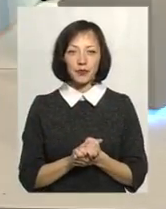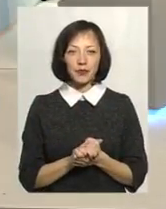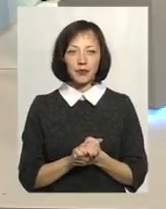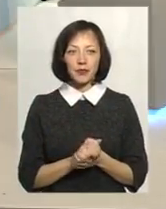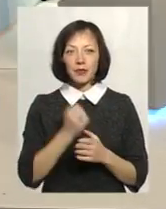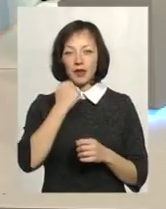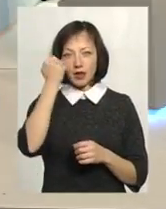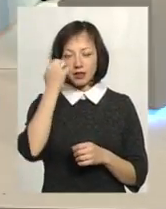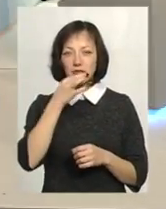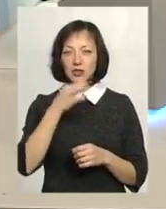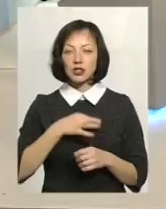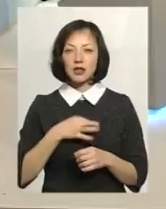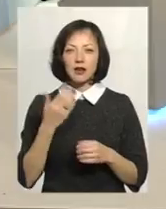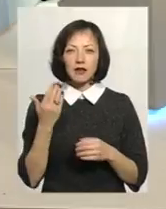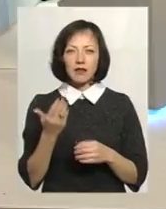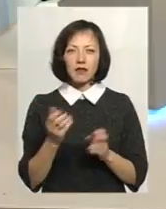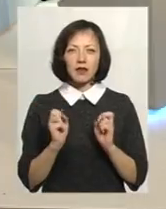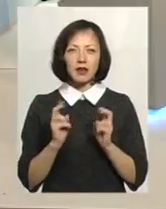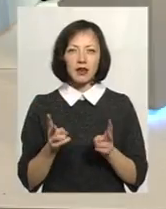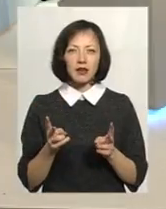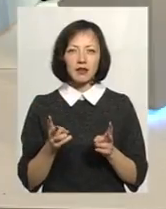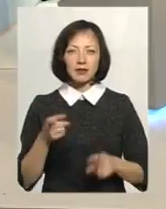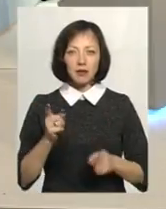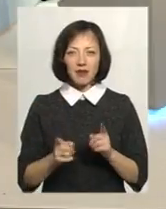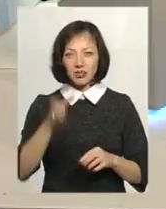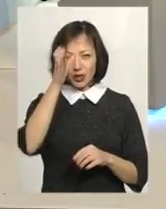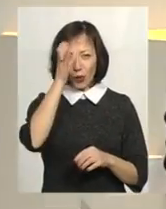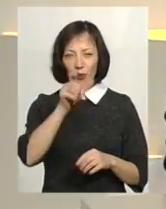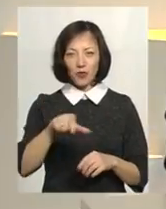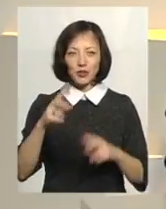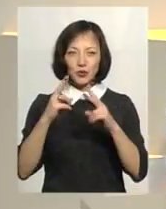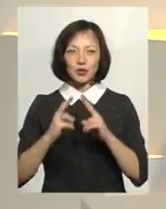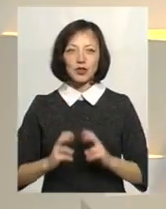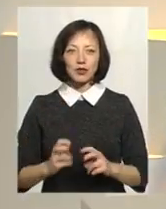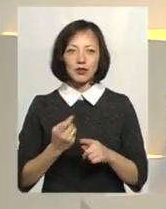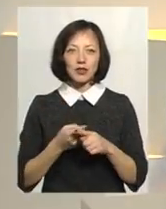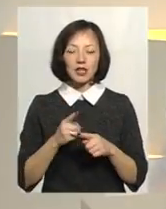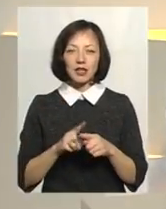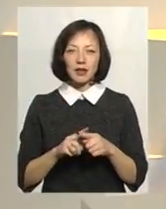Дякую, Тетяна. А скажіть, ви, як справжні науковці, досліджували